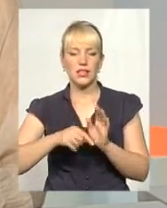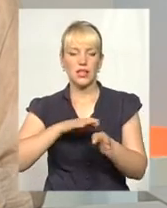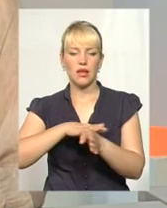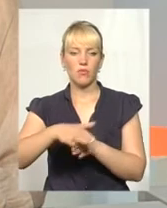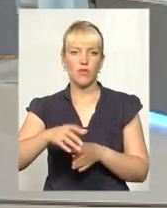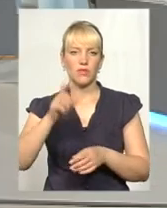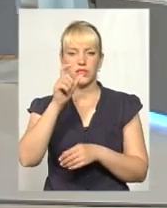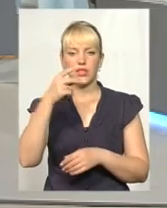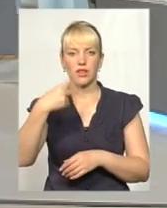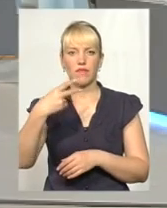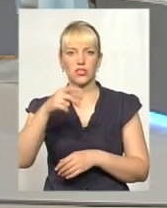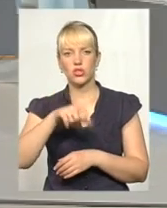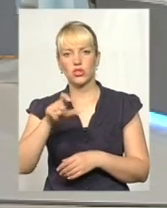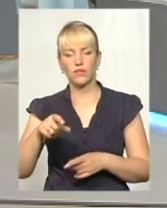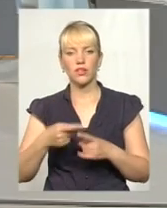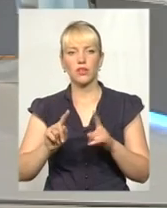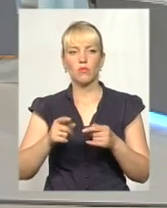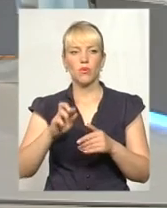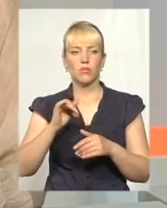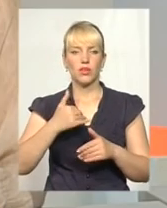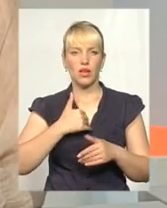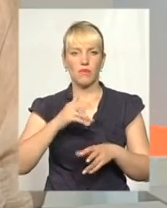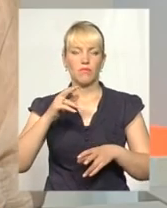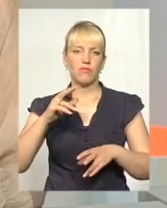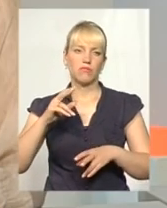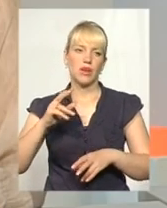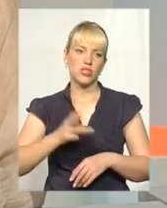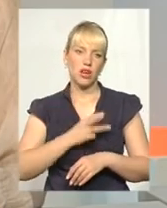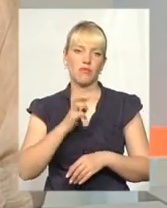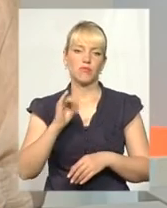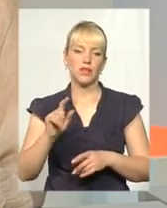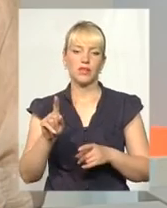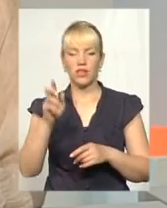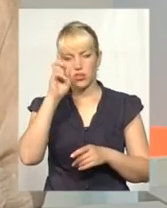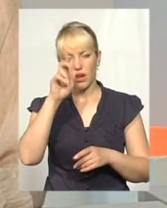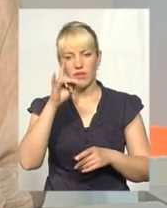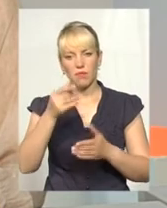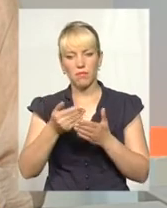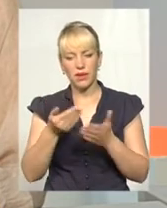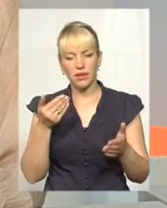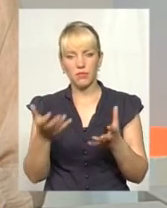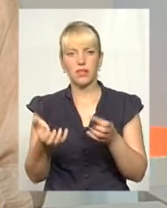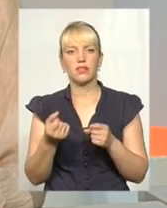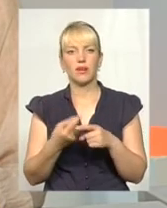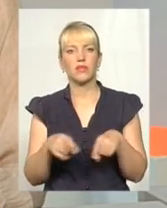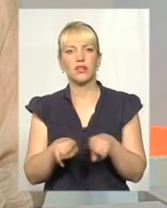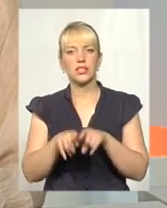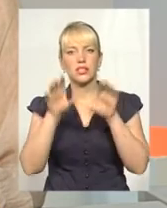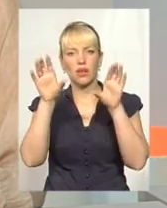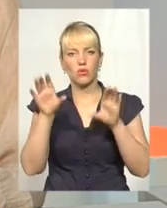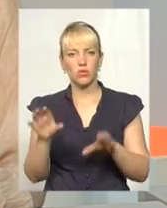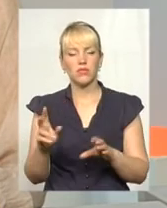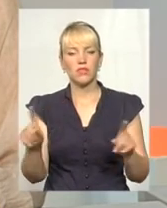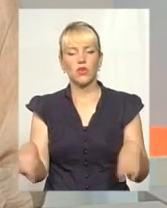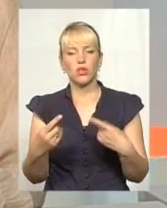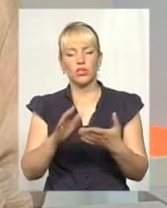осіб. Тому я бажав би від держави перед прийняттям подібних законодавчих актів все ж таки створити умови,